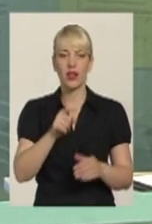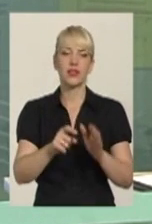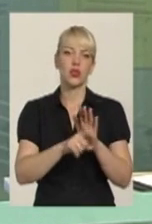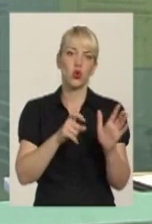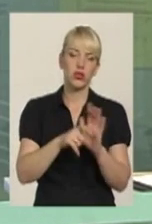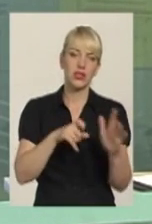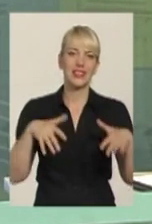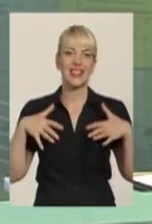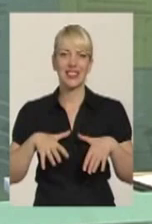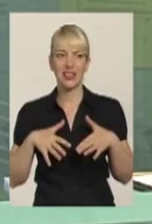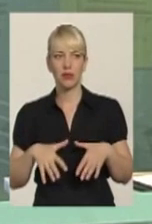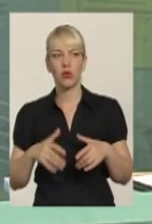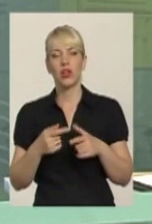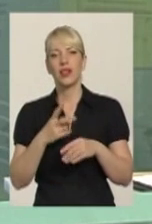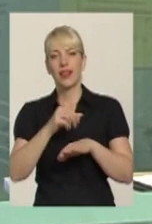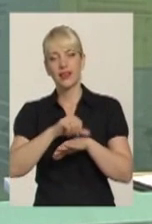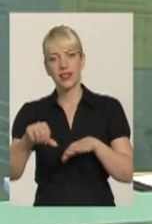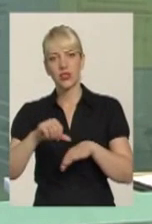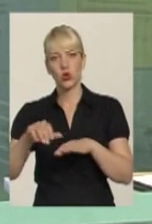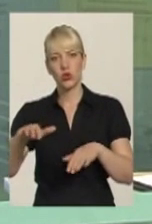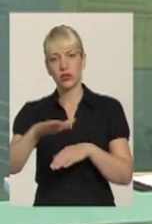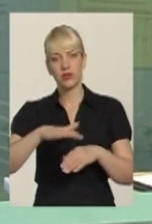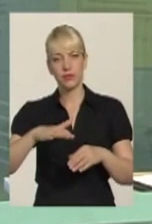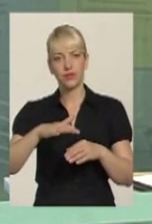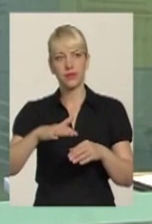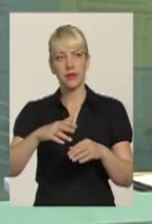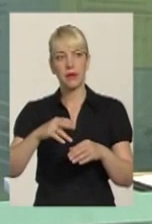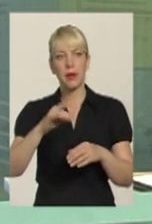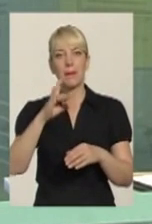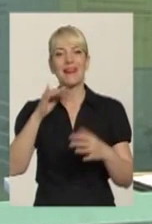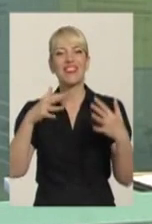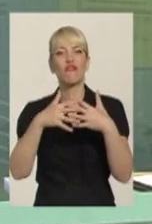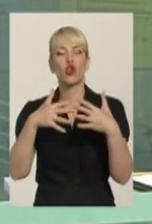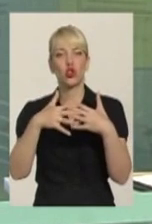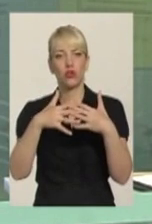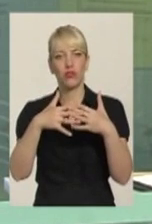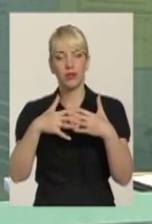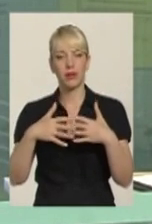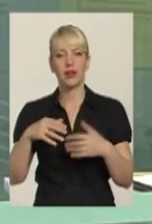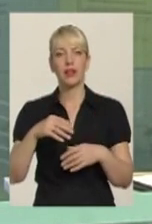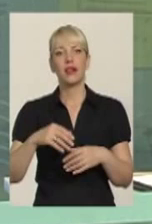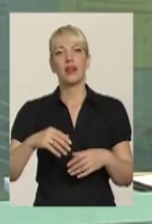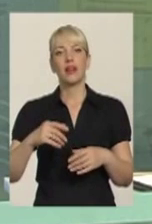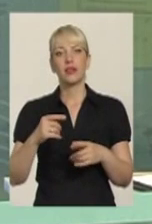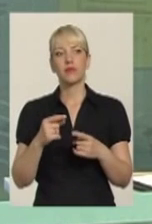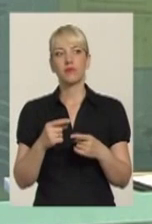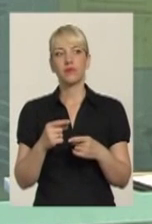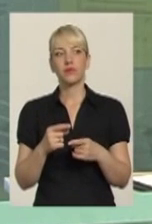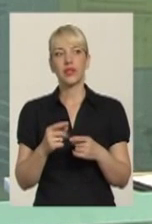територіях, які нині або є прикордонними, скажімо, прифронтовими, скоріше кажучи.